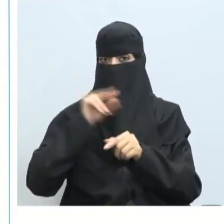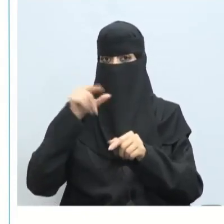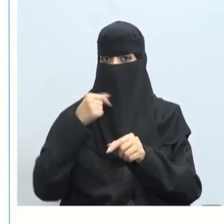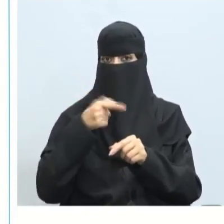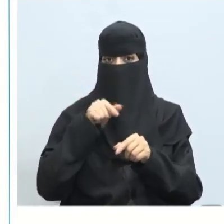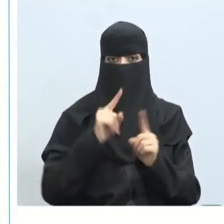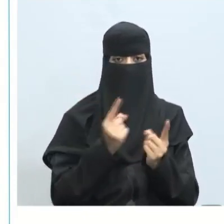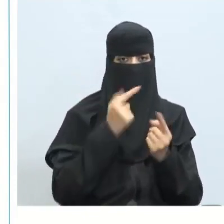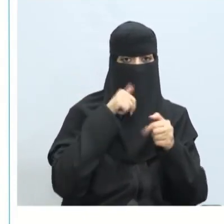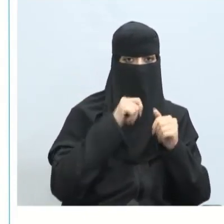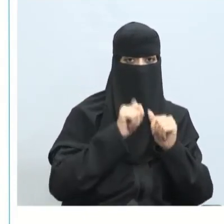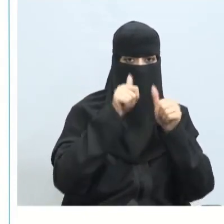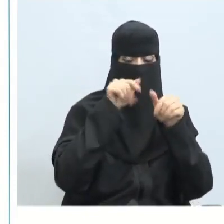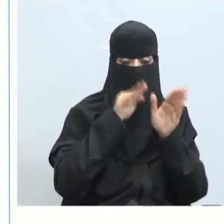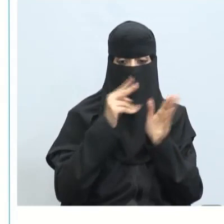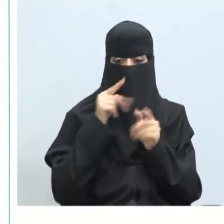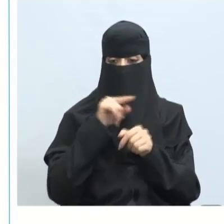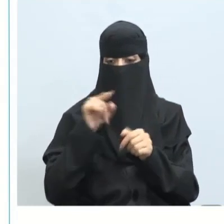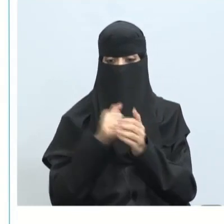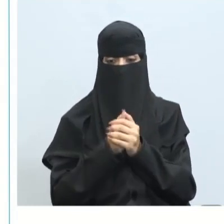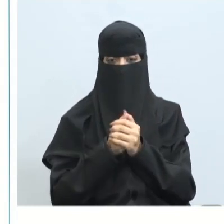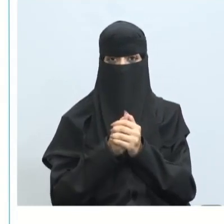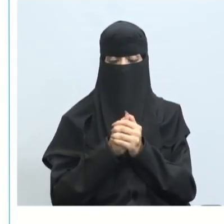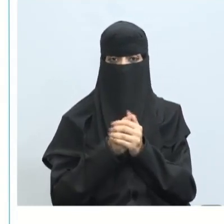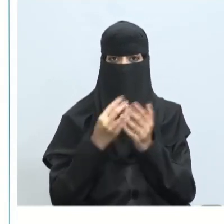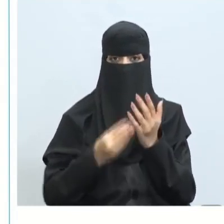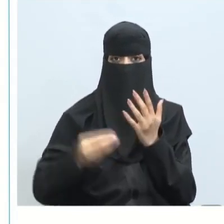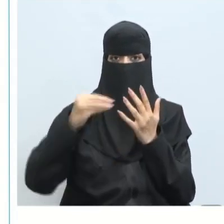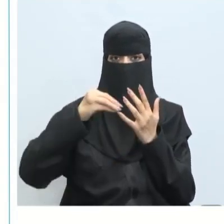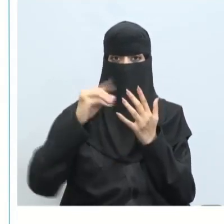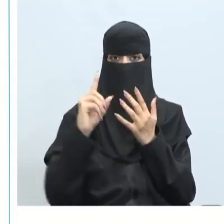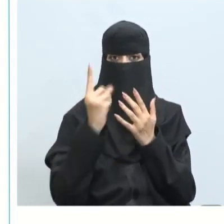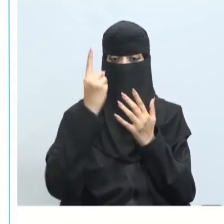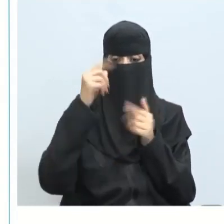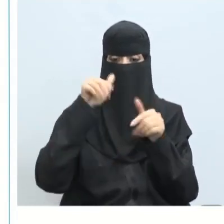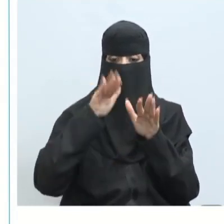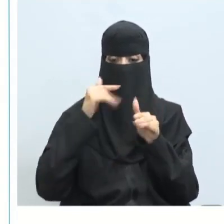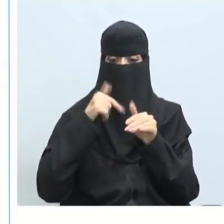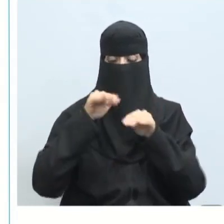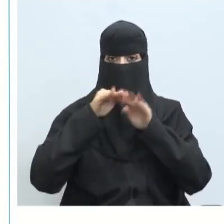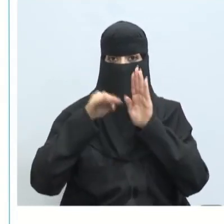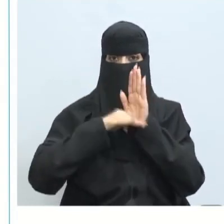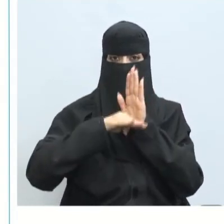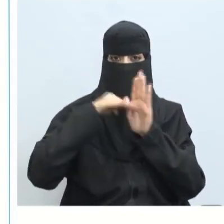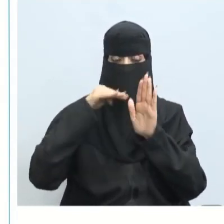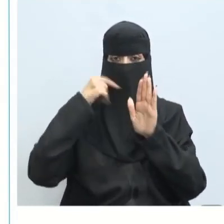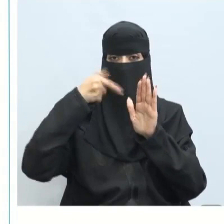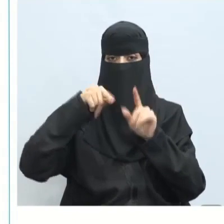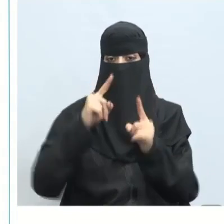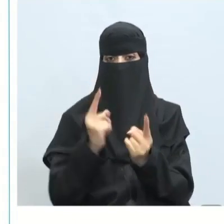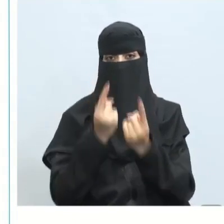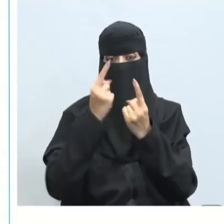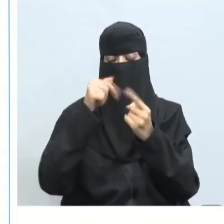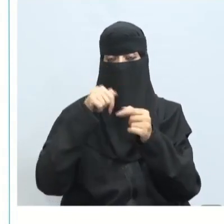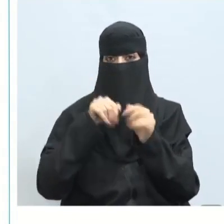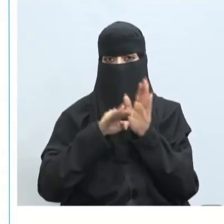نتكيف معه في حال عدم قدرتنا على إدارة هذا أو التخلص من الضغط لدينا مرحلة الأولى هي المستوى العادي